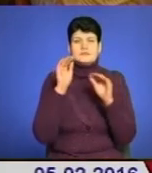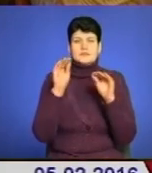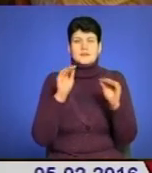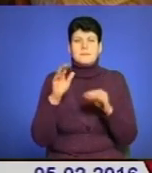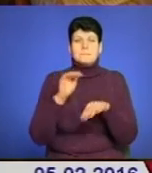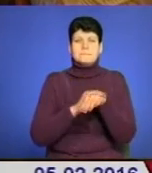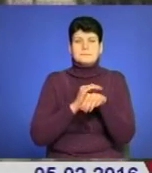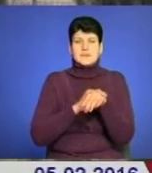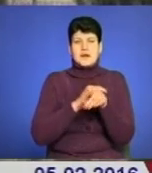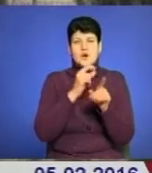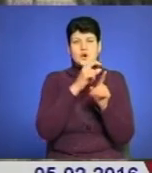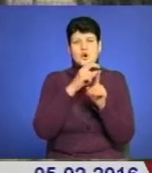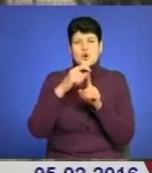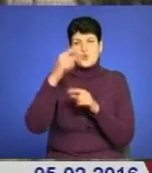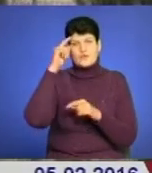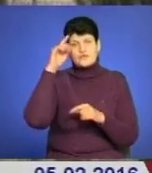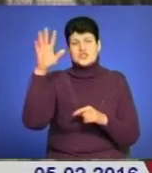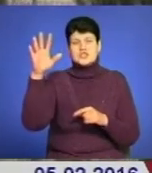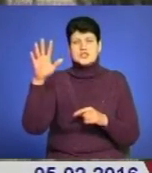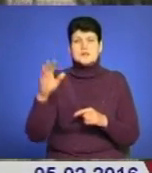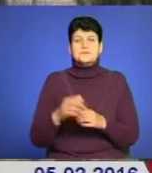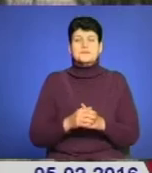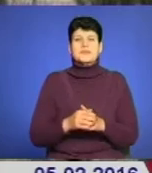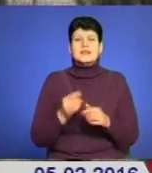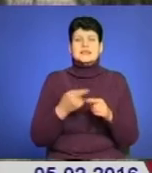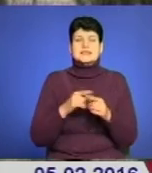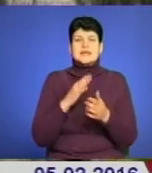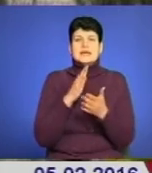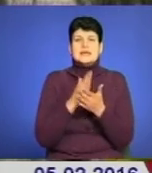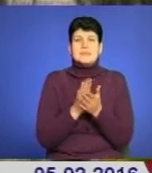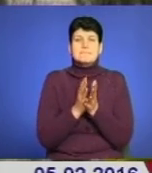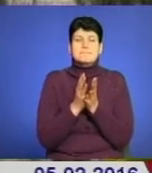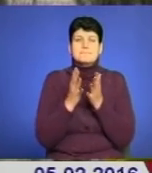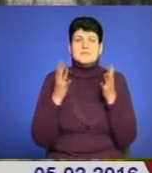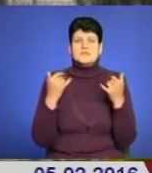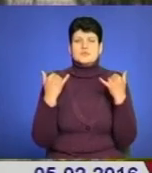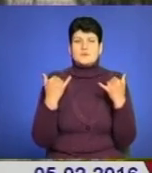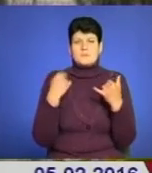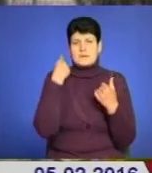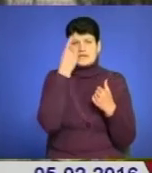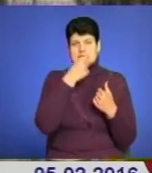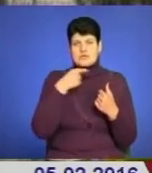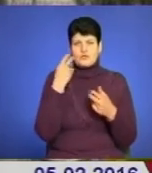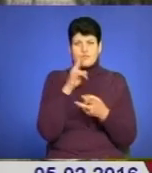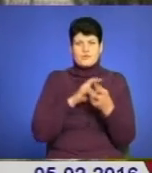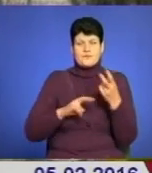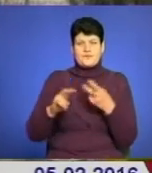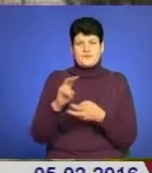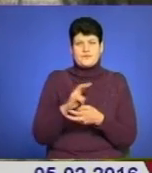Це графіка на склі. В сучасному іконописі, мабуть, є більше якогось такого персоніфікованого пошуку.